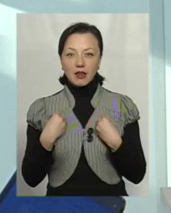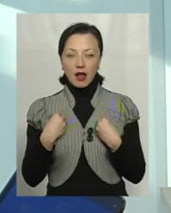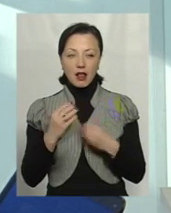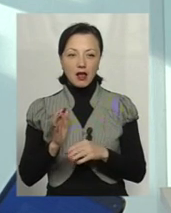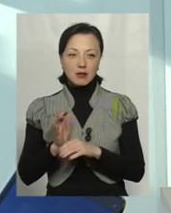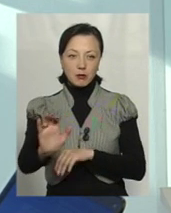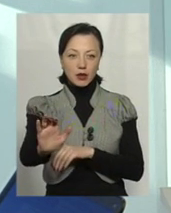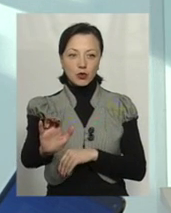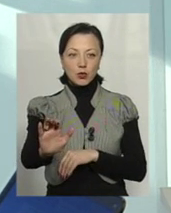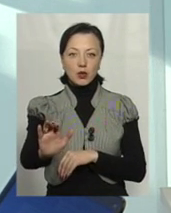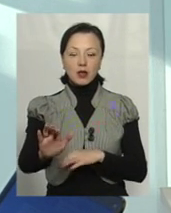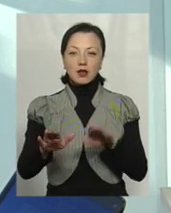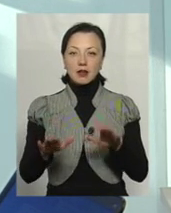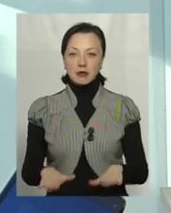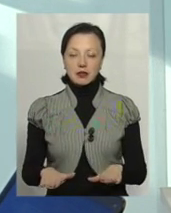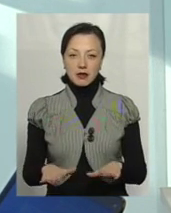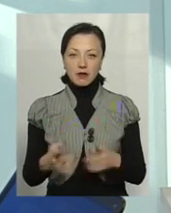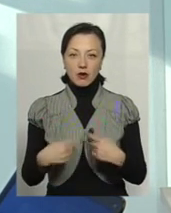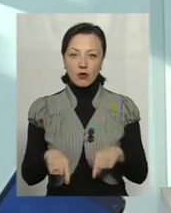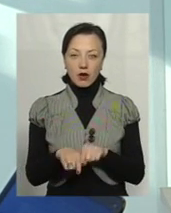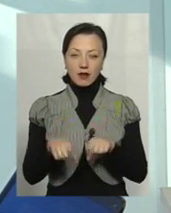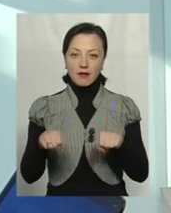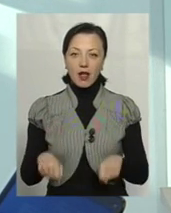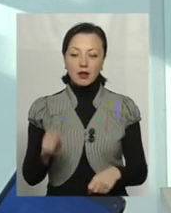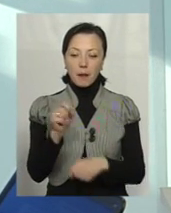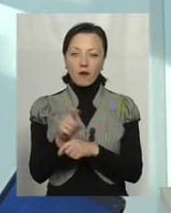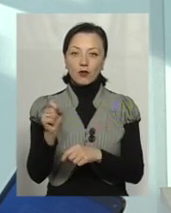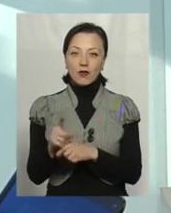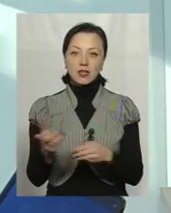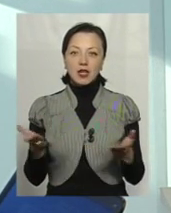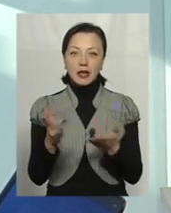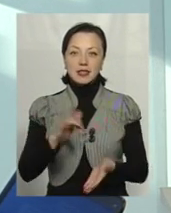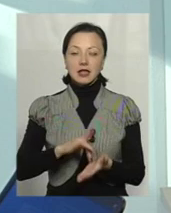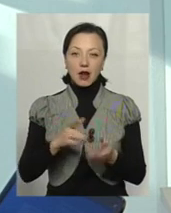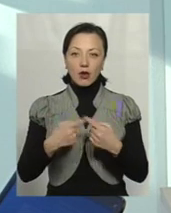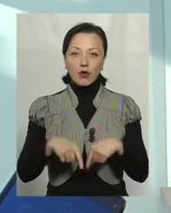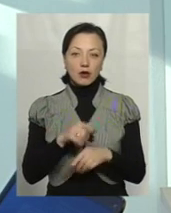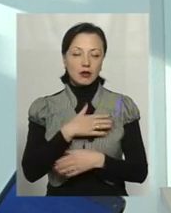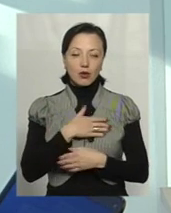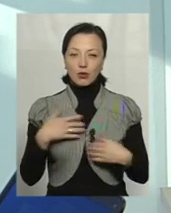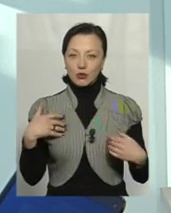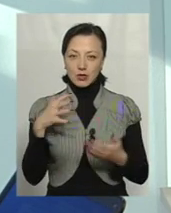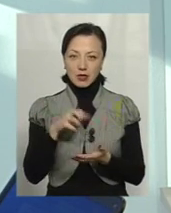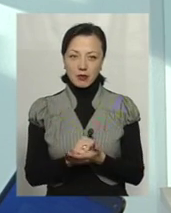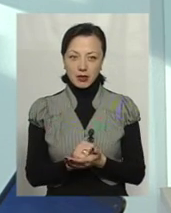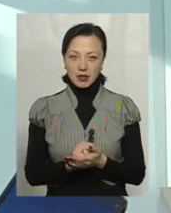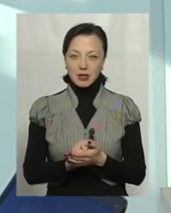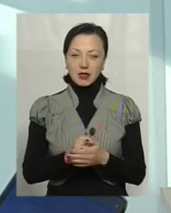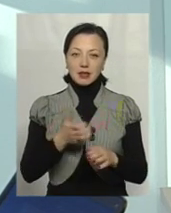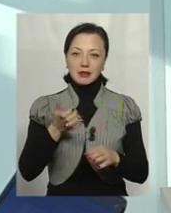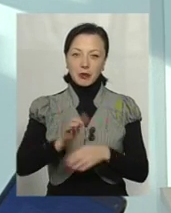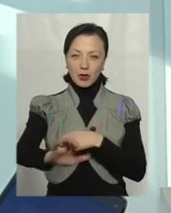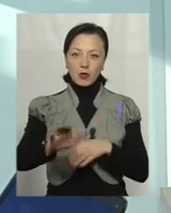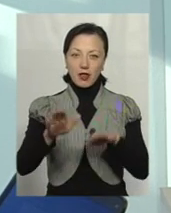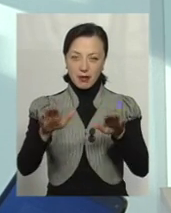спихнула на місцеві органи влади ті повноваження, якими центральні органи не хочуть займатися. Тобто спихнула це на